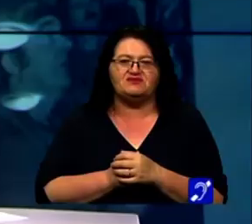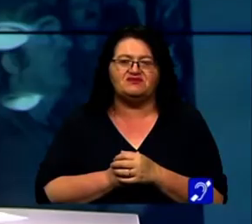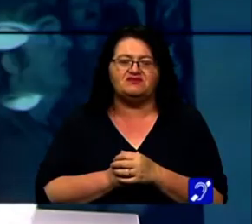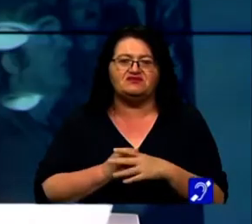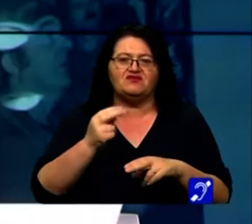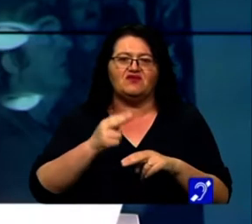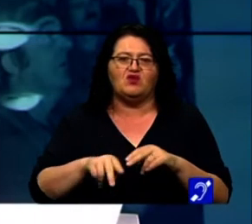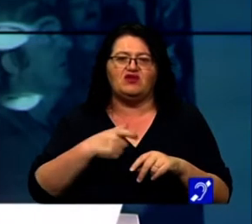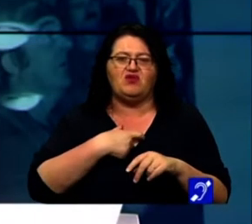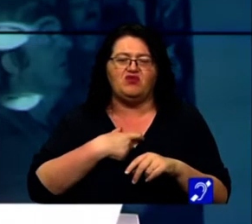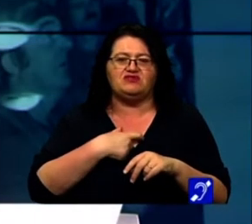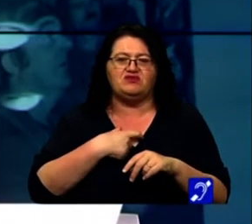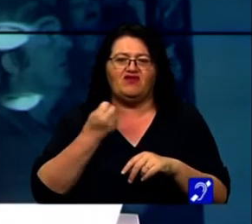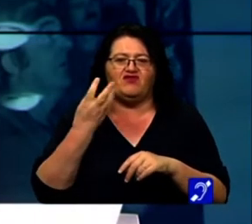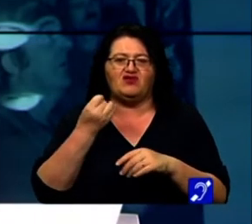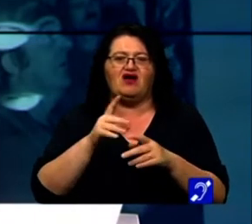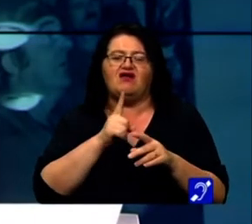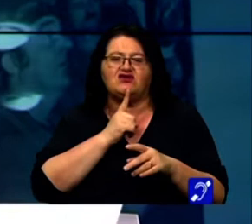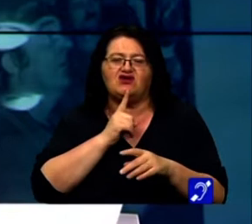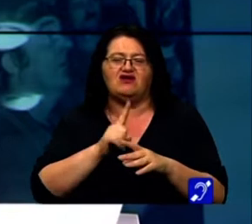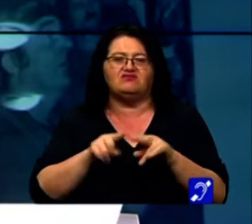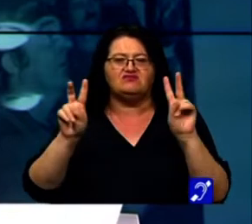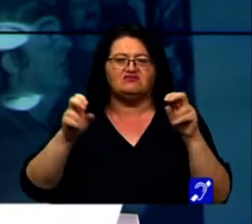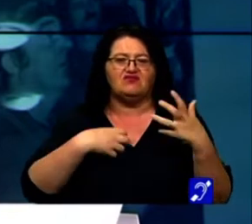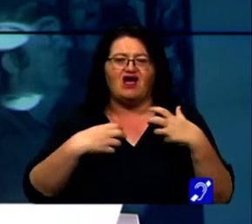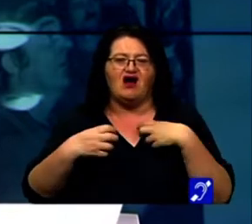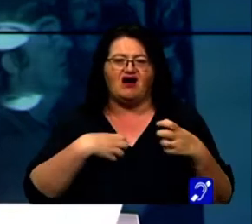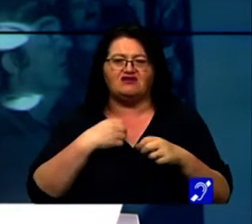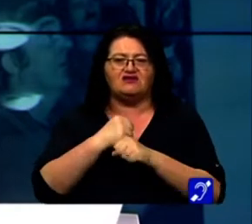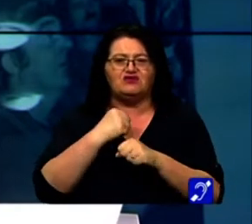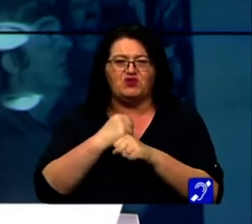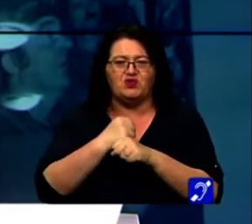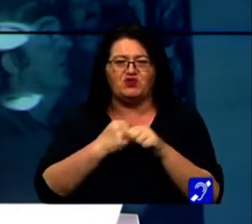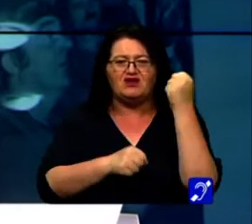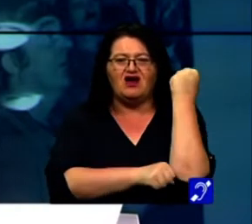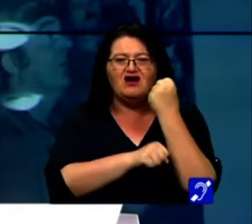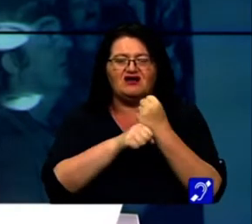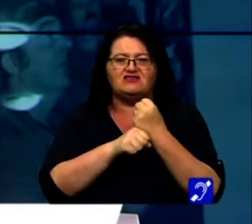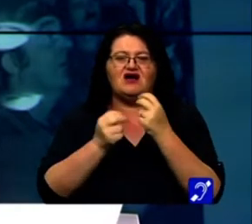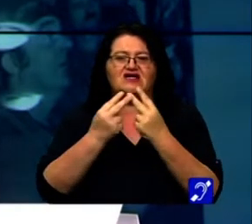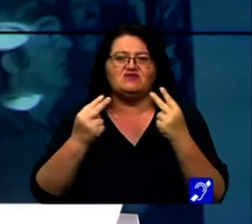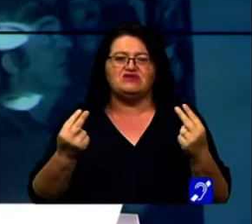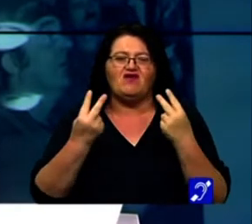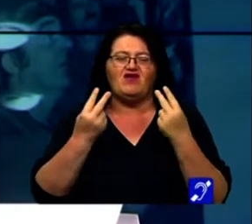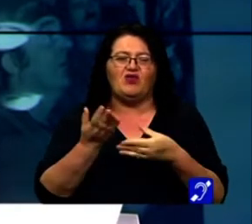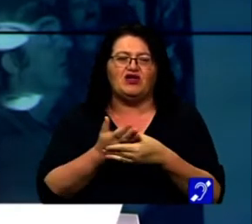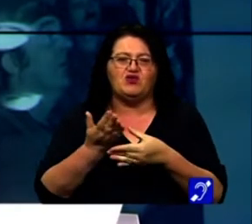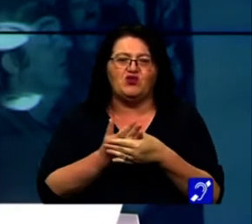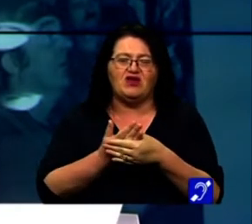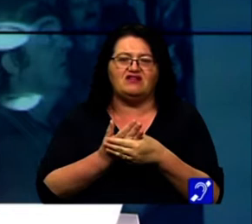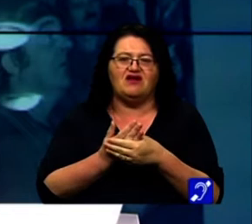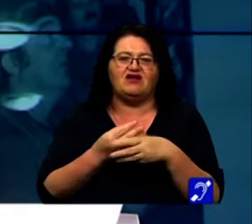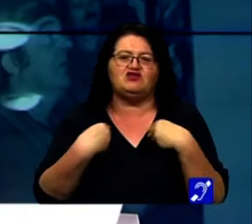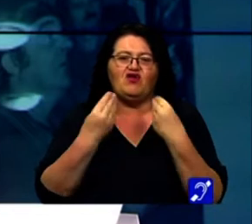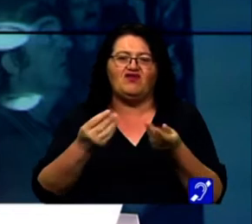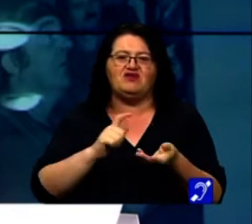Unima șarjă la Furnal, sub acest generic, Salonul de Artă și Industrie din Reșița a găzduit o expoziție cu valoare documentară, ce a